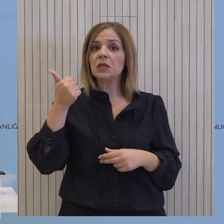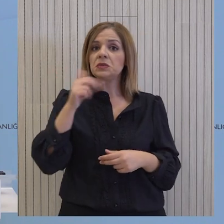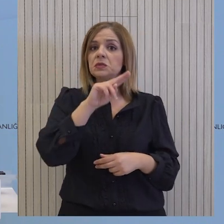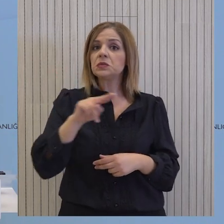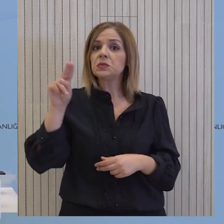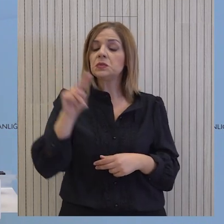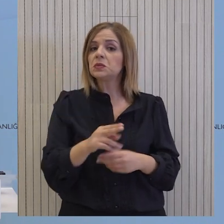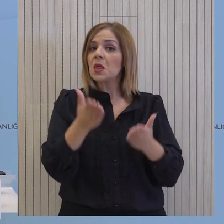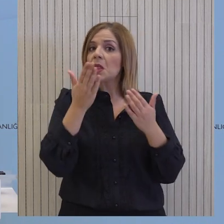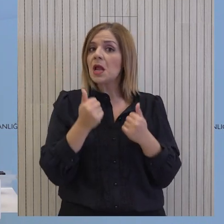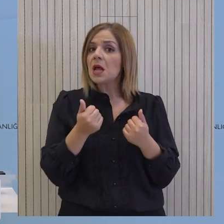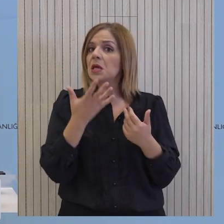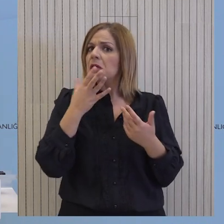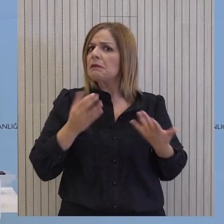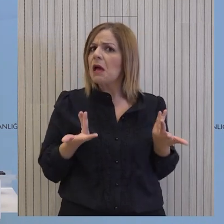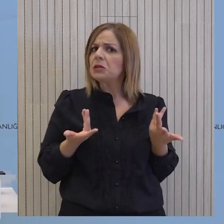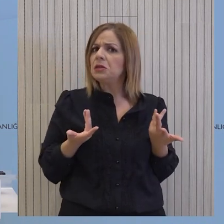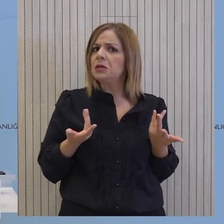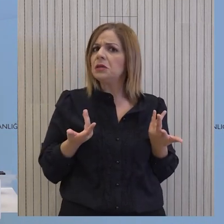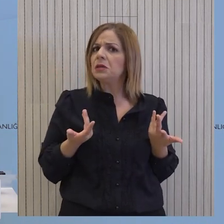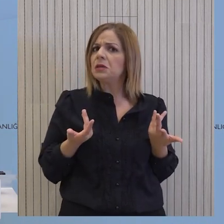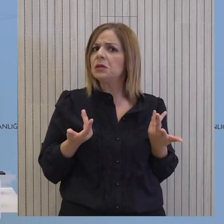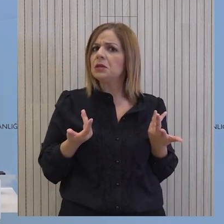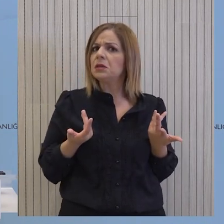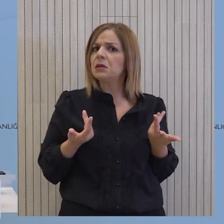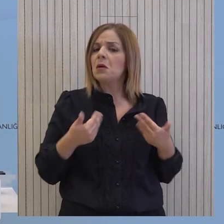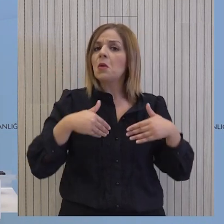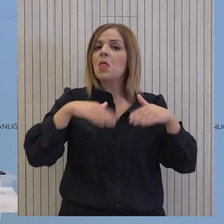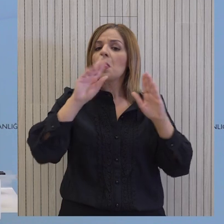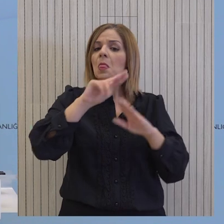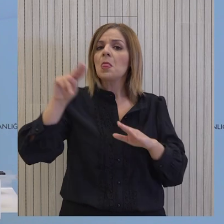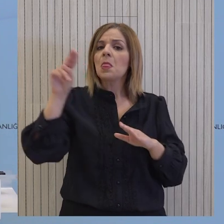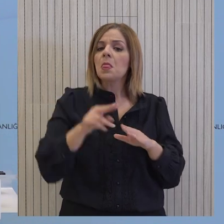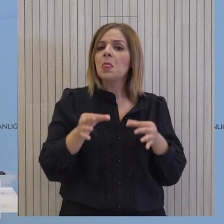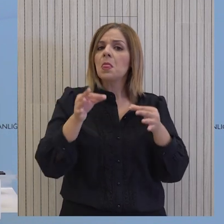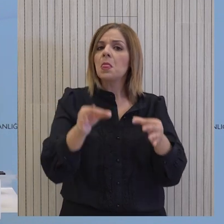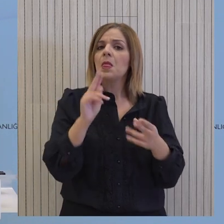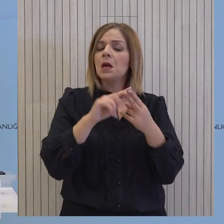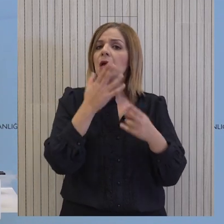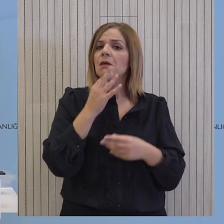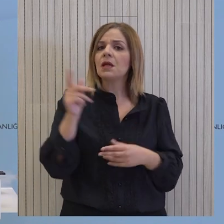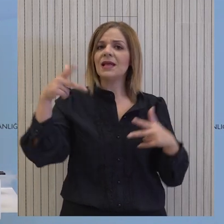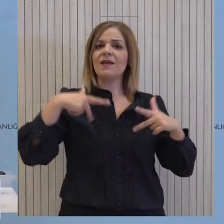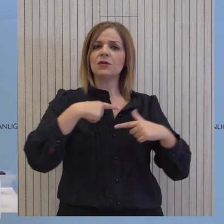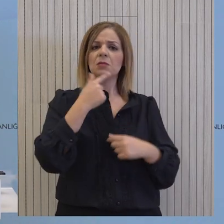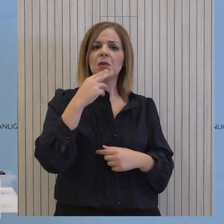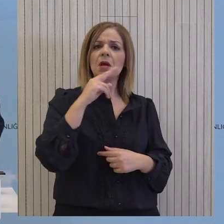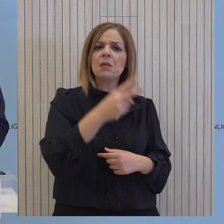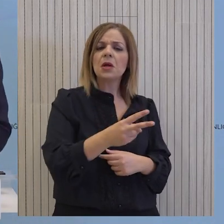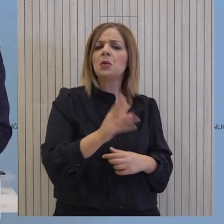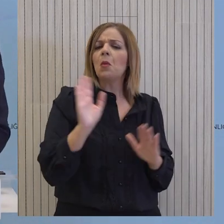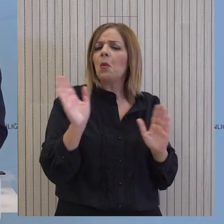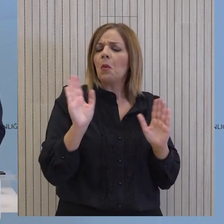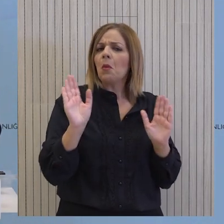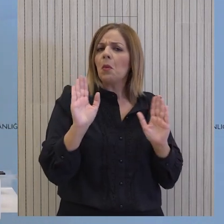ερωτία τίποτα συμφωνή. Υπήρχε κάποιος ιδιαίτερος λόγος και δεν πραγματοποιηθεί. Εξ όσων γνωρίζω, δεν συντρέχει κάποιος ιδιαίτερος